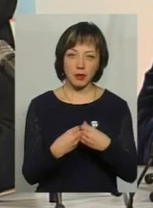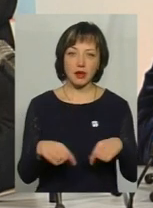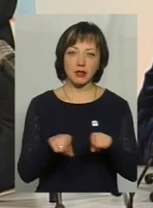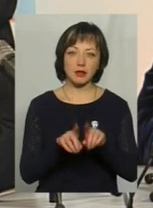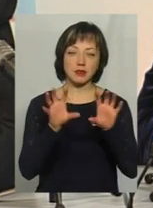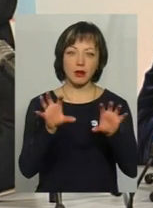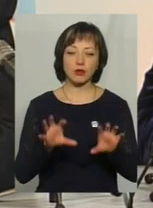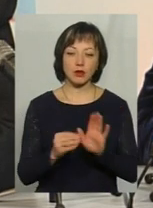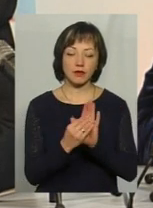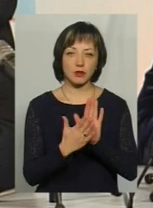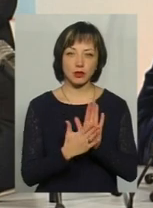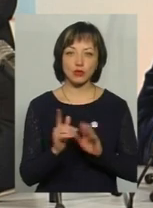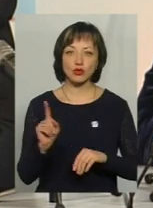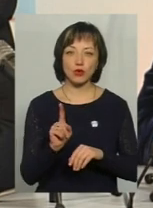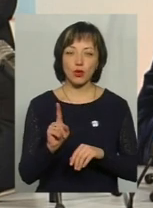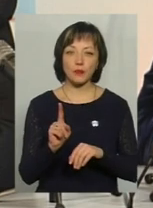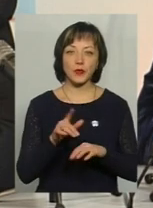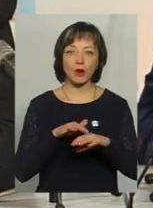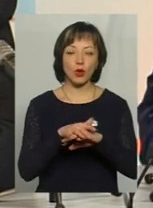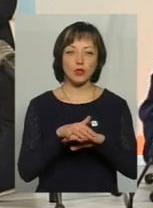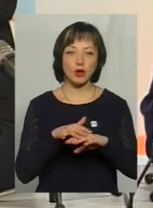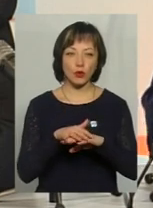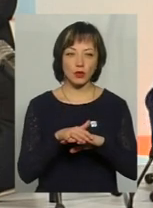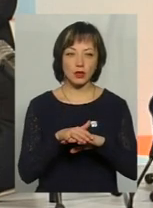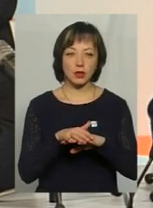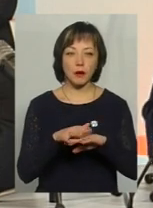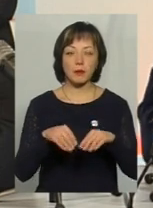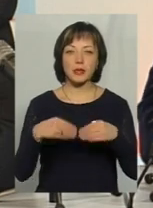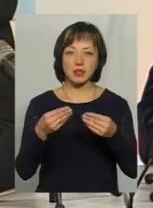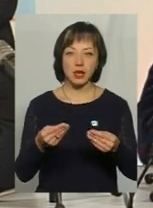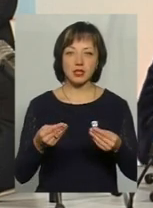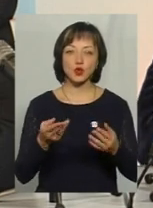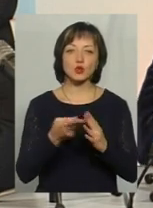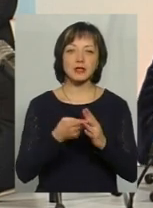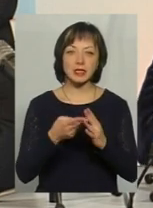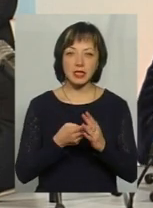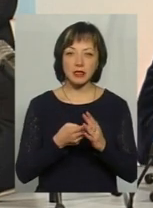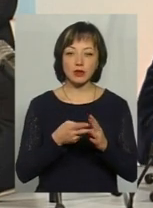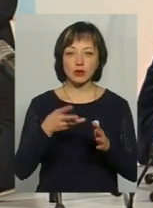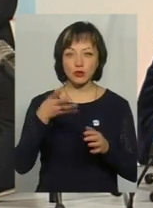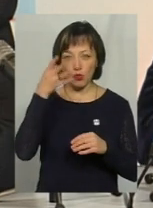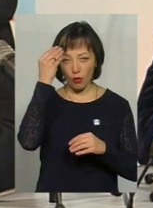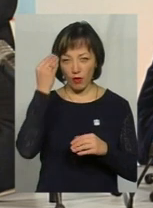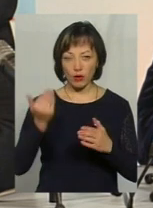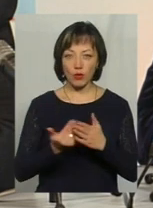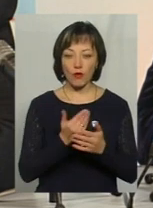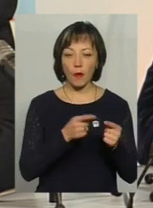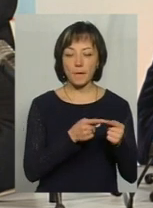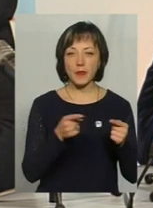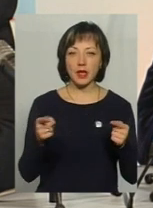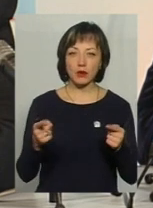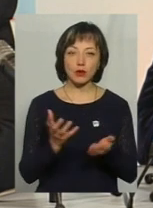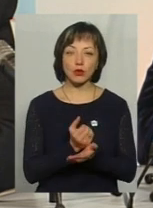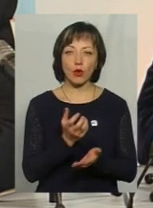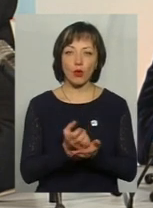законодавець визначив, що розрахунок призначення житлових субсидій з урахуванням нового періоду